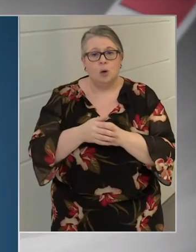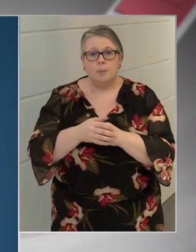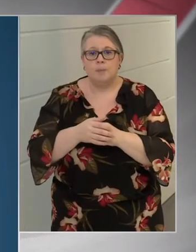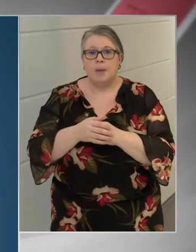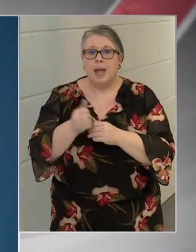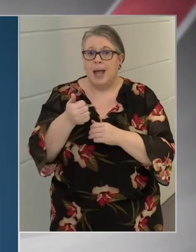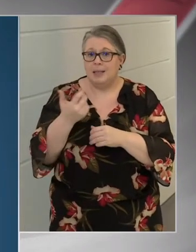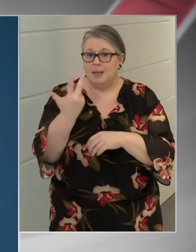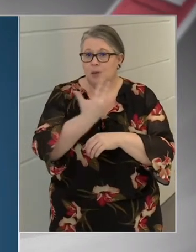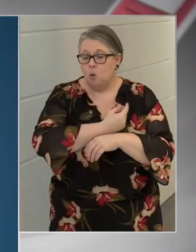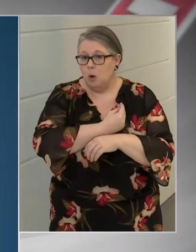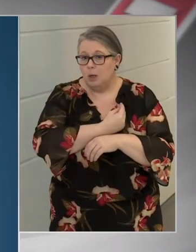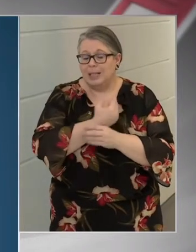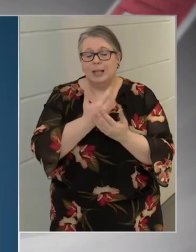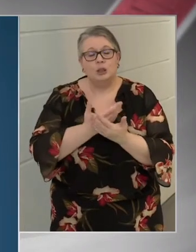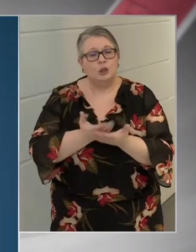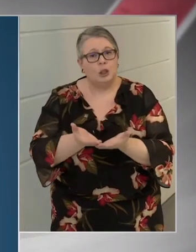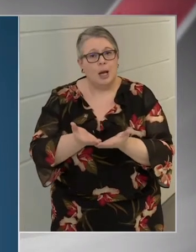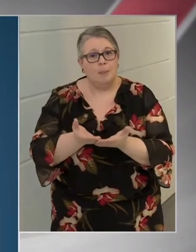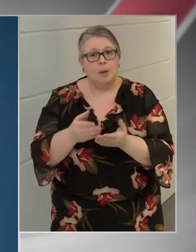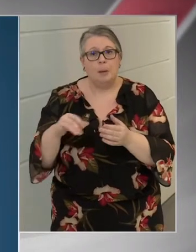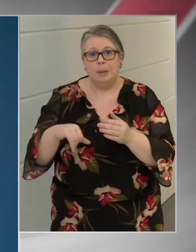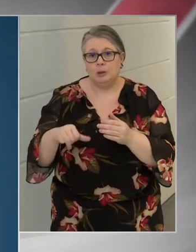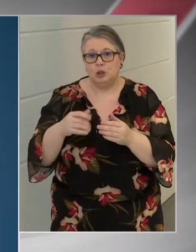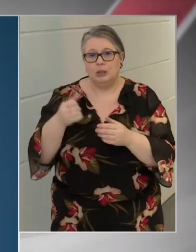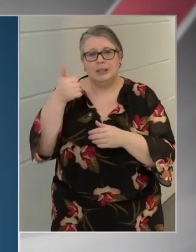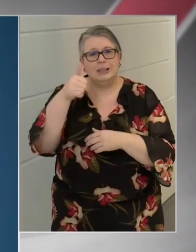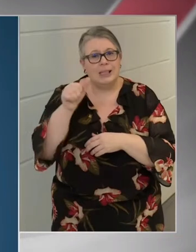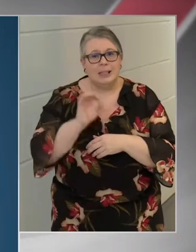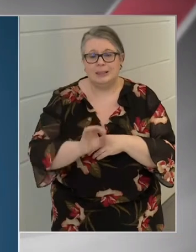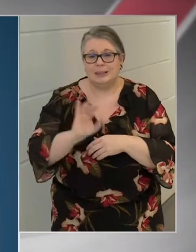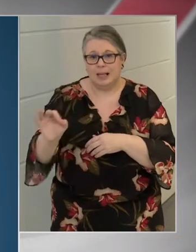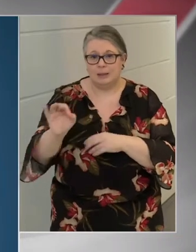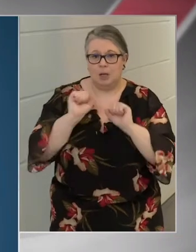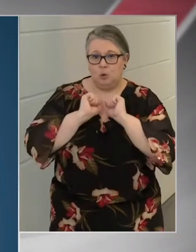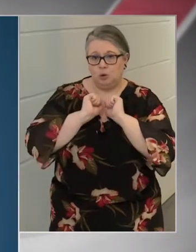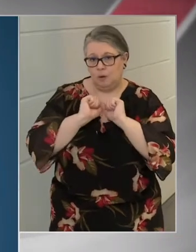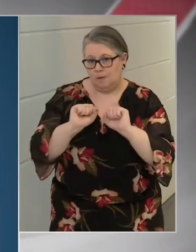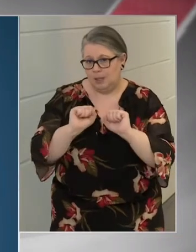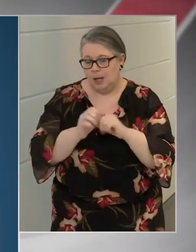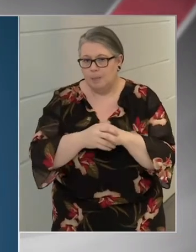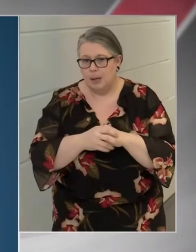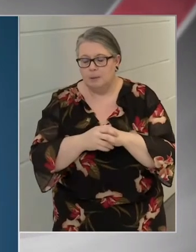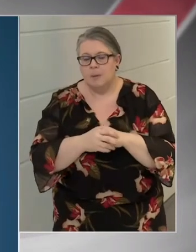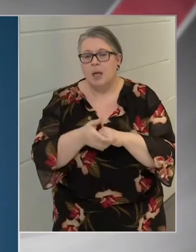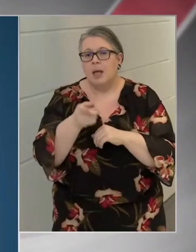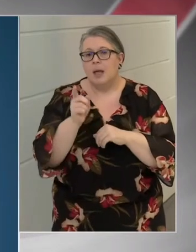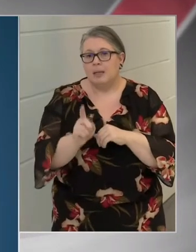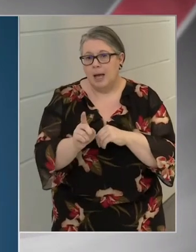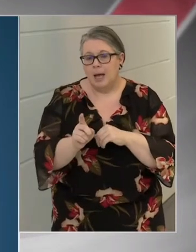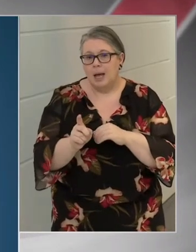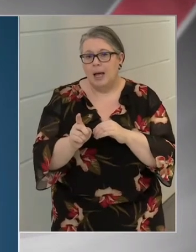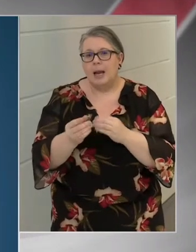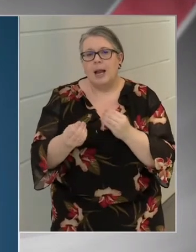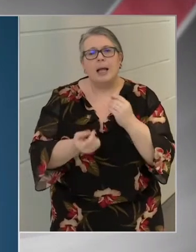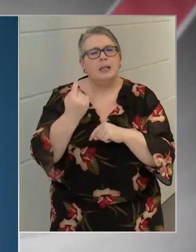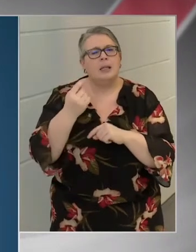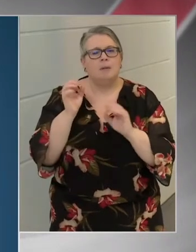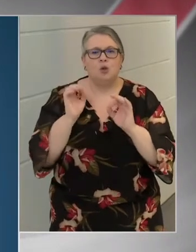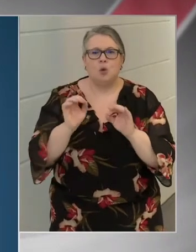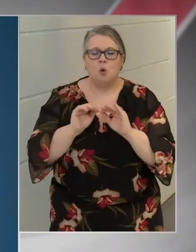egyik vakcina sem biztosít százszázalékos védelmet, ugyanakkor rendkívül jó